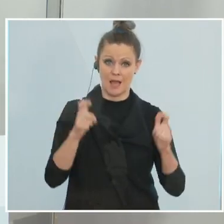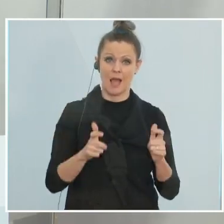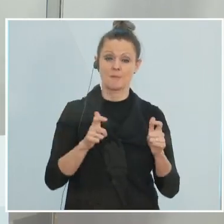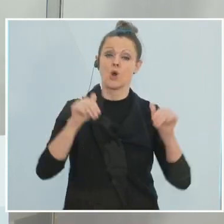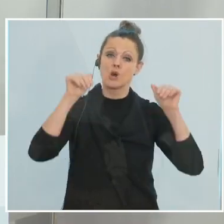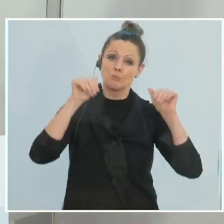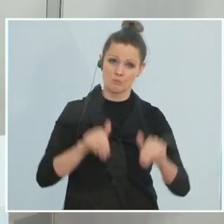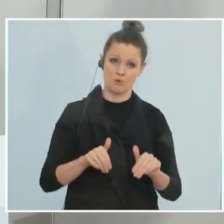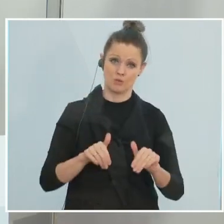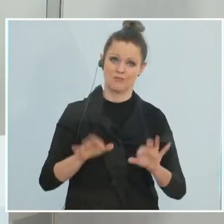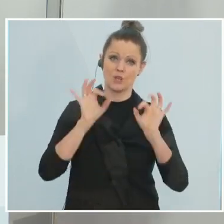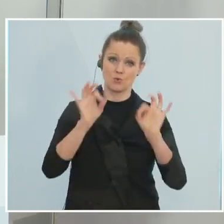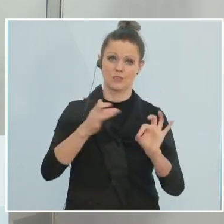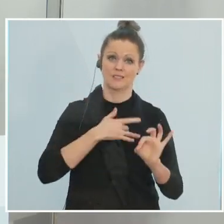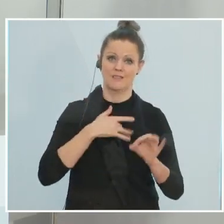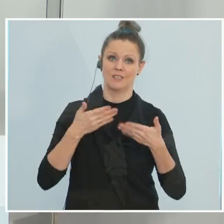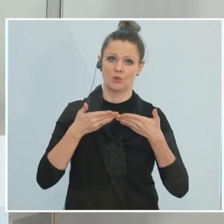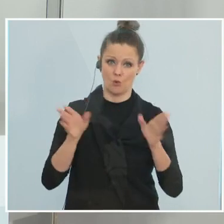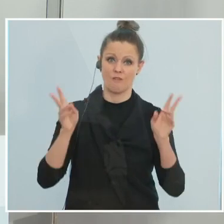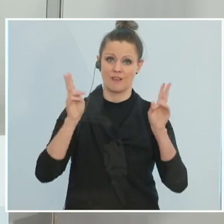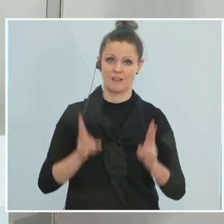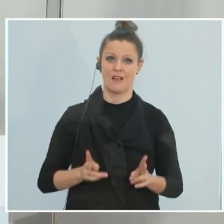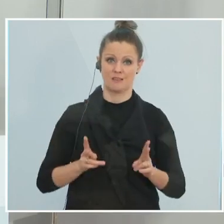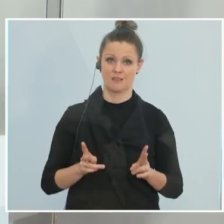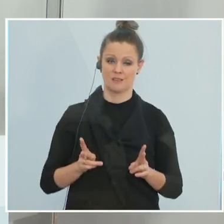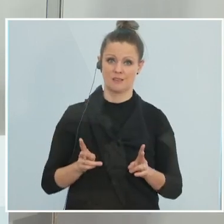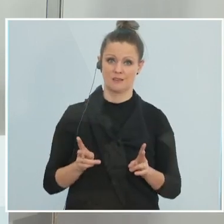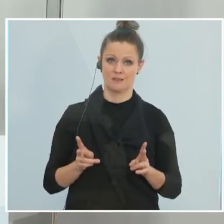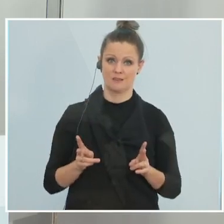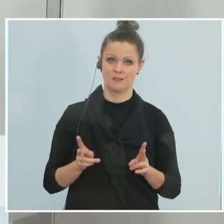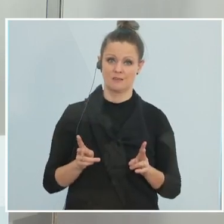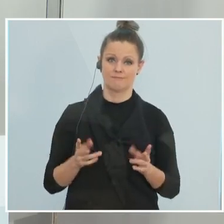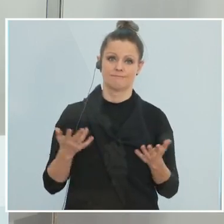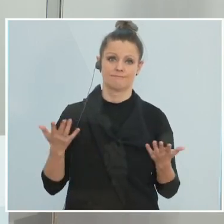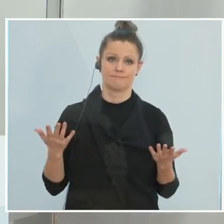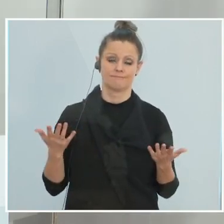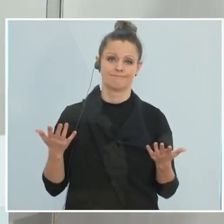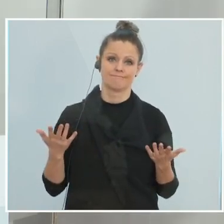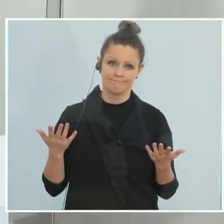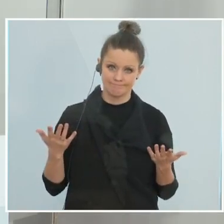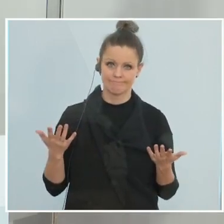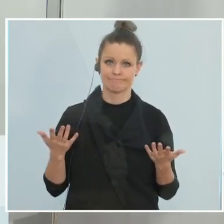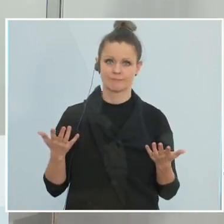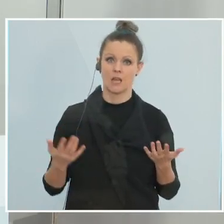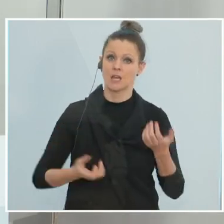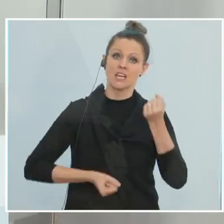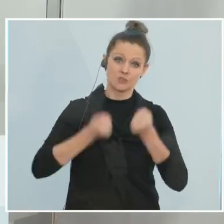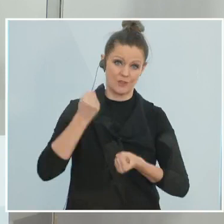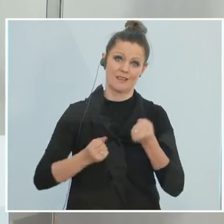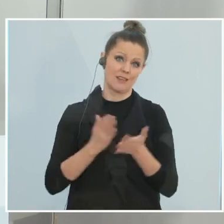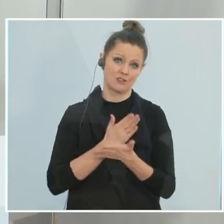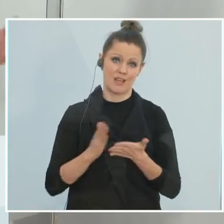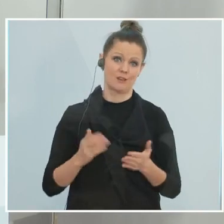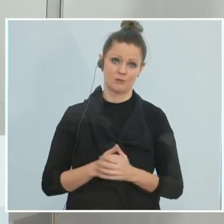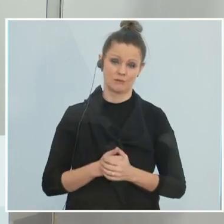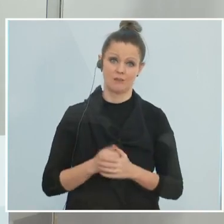wir mit gutem Gewissen aufsperren können. Und das wird dann immer eine schwierige Entscheidung sein. Natürlich würden